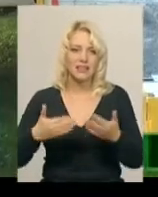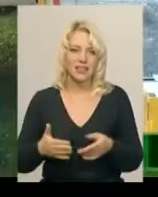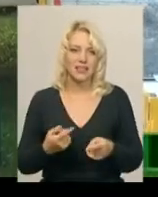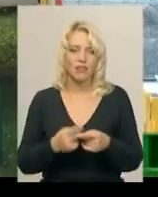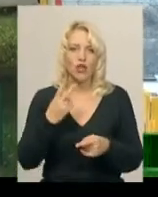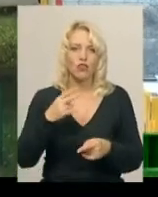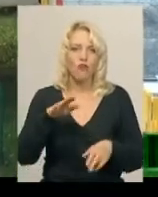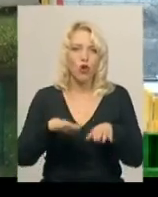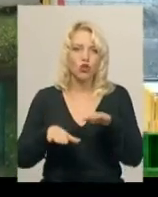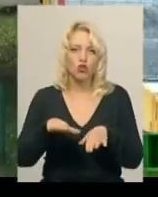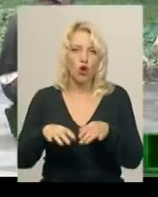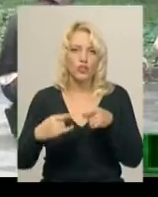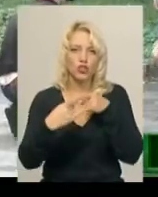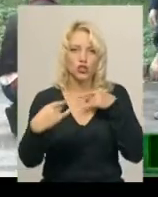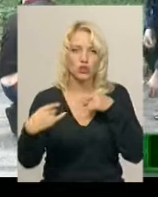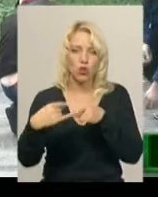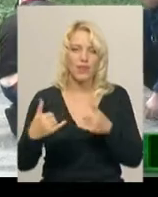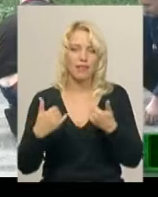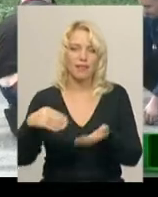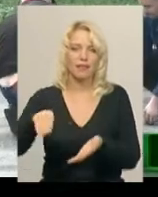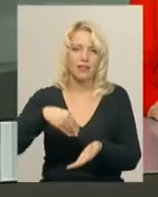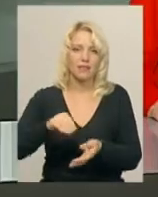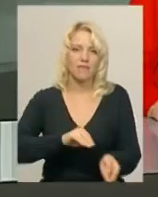столи для гри в настільний теніс встановлюють у Хмельницькому.